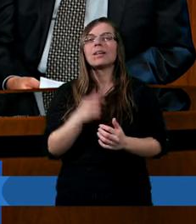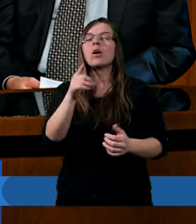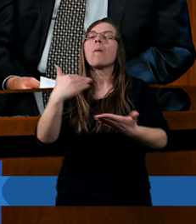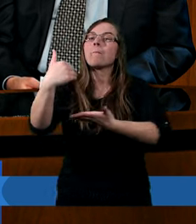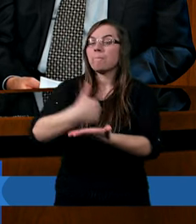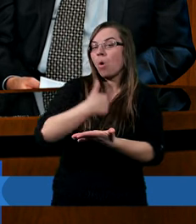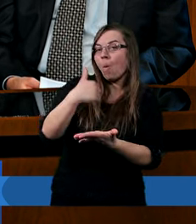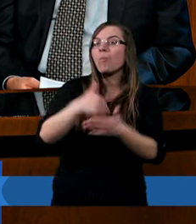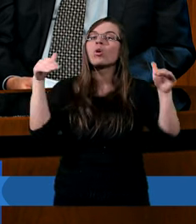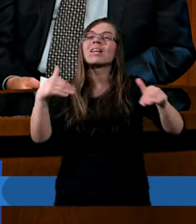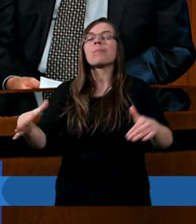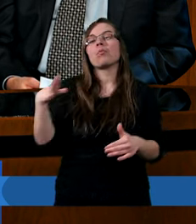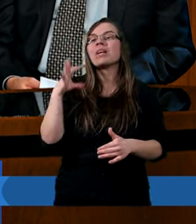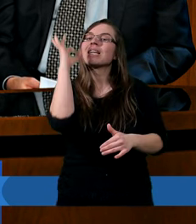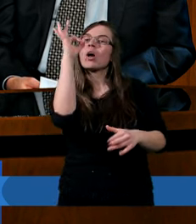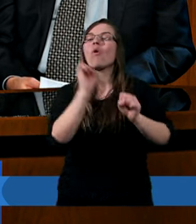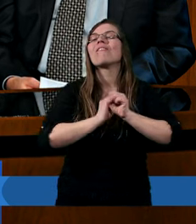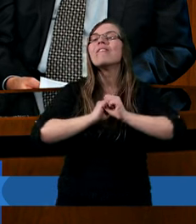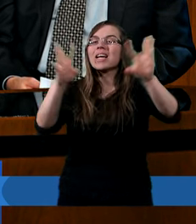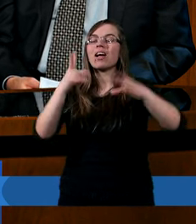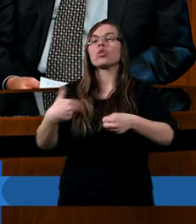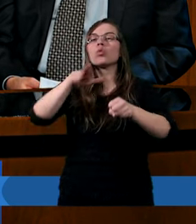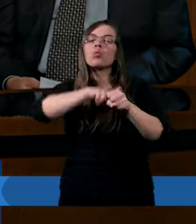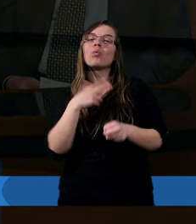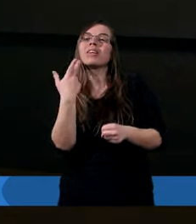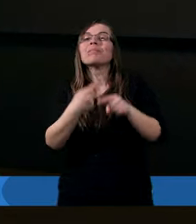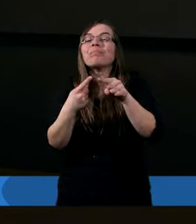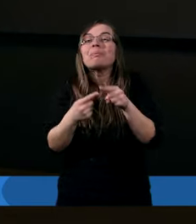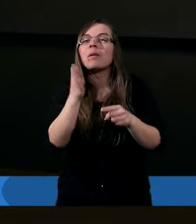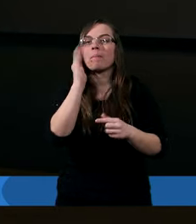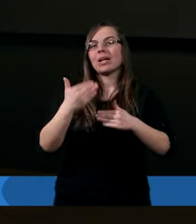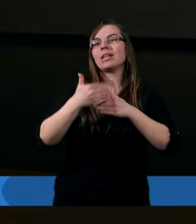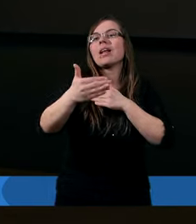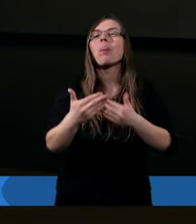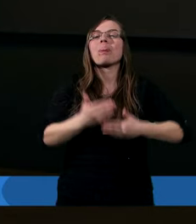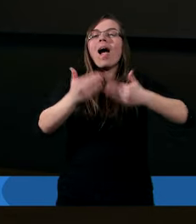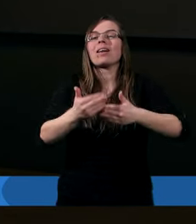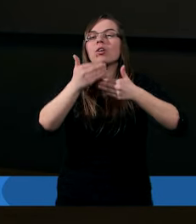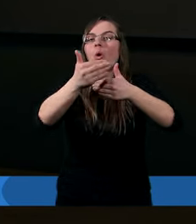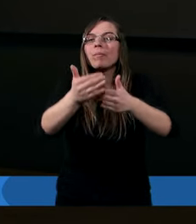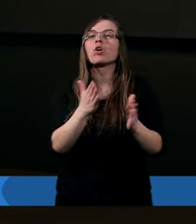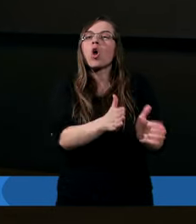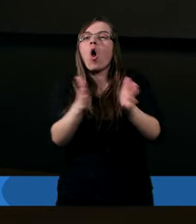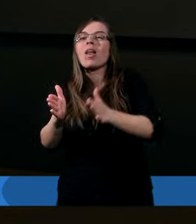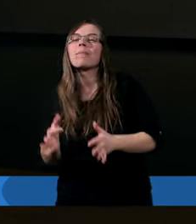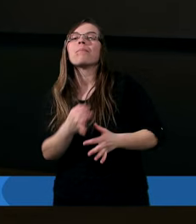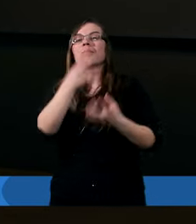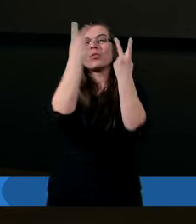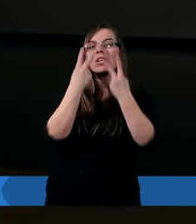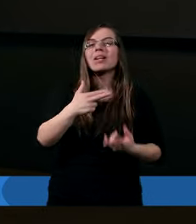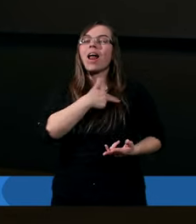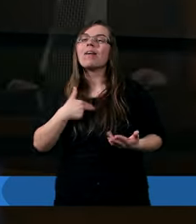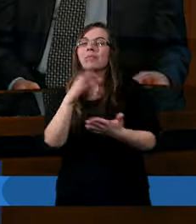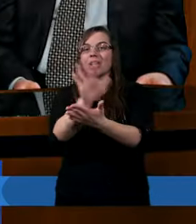pomocne może być Jego wyjaśnienie, które zaraz później następuje w tych kolejnych, czytanych przez nas